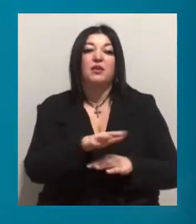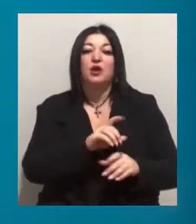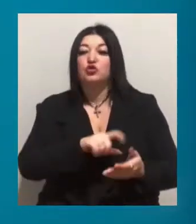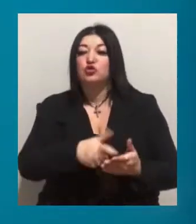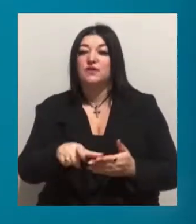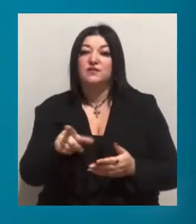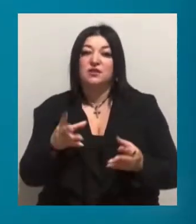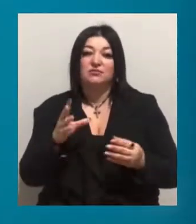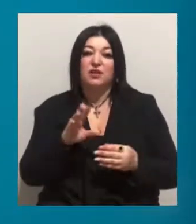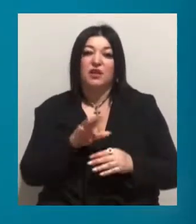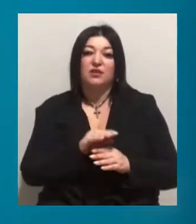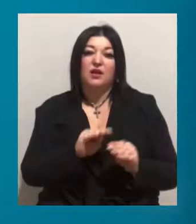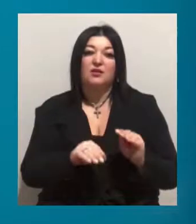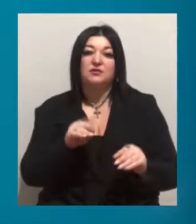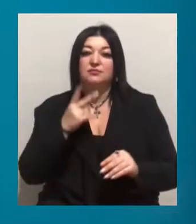Юлія Мельничук.